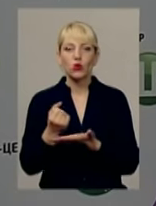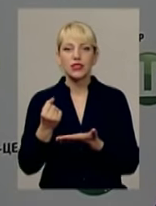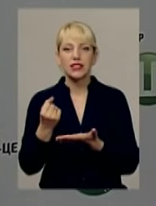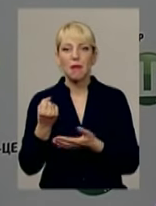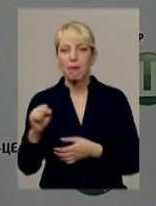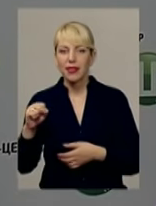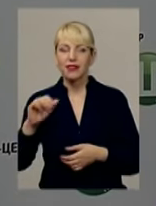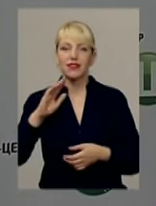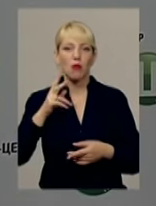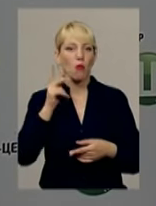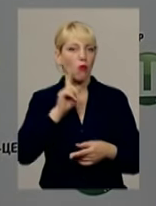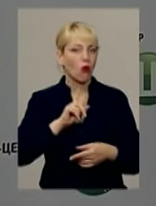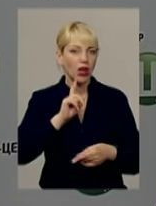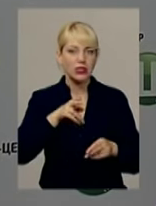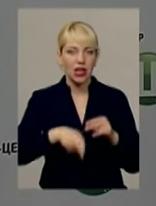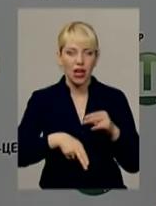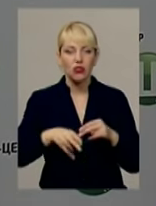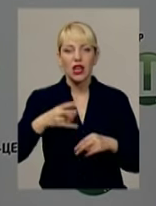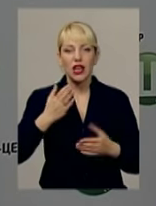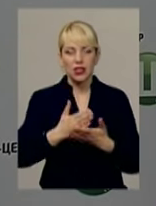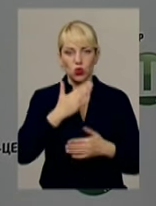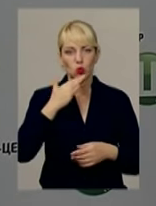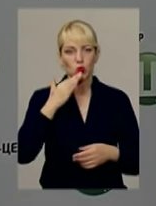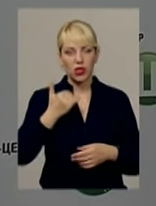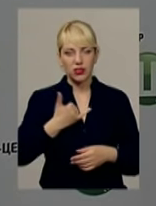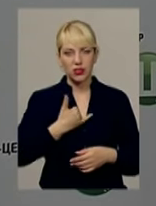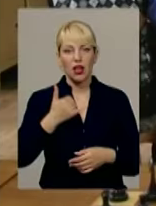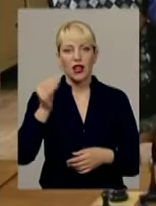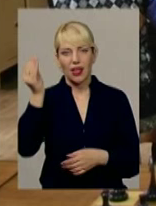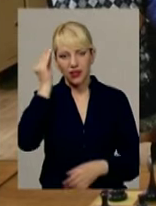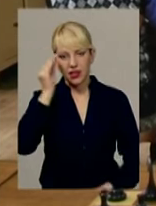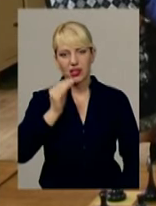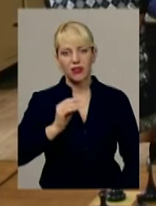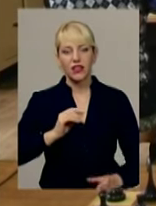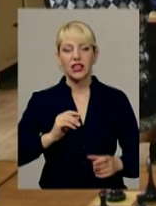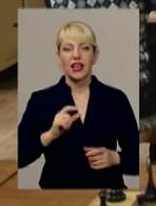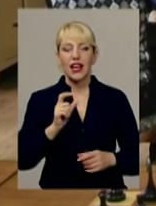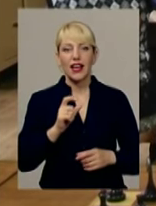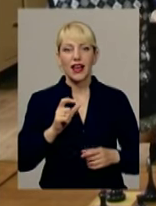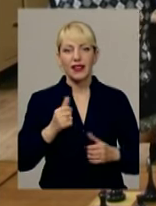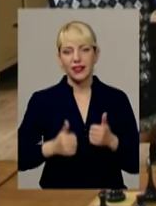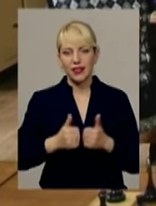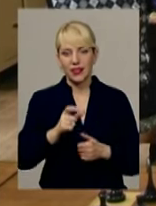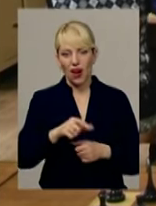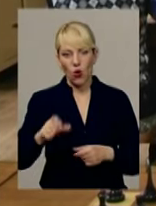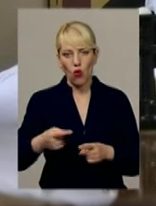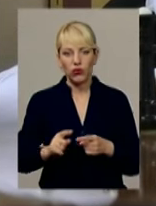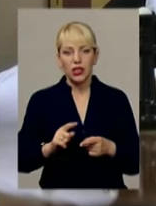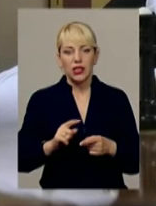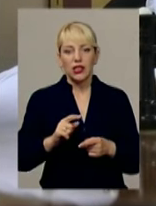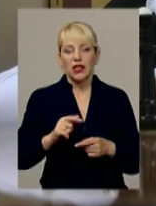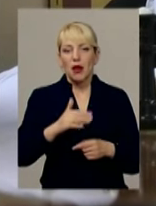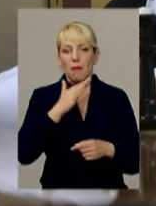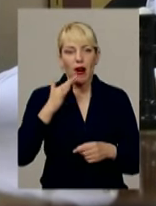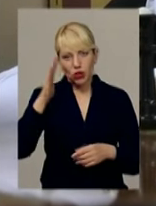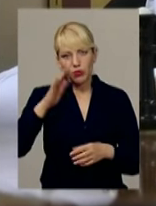шахмат закінчуються. Є у нас багато талантливих ігроків. Популярність гри у шахи поступово зростає. Чимало батьків